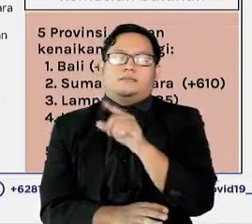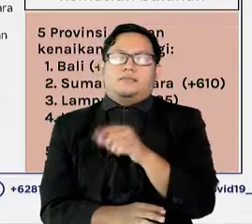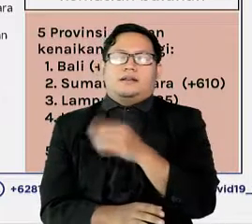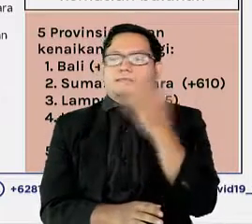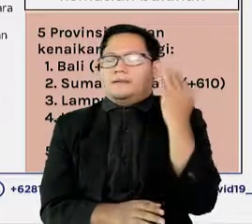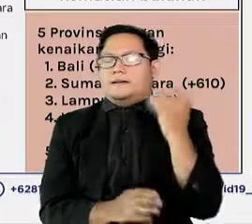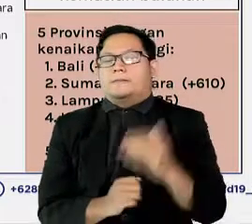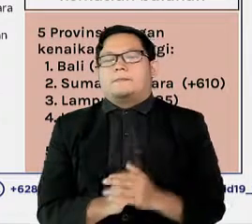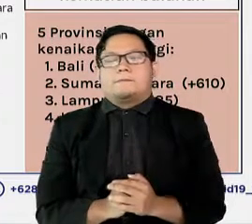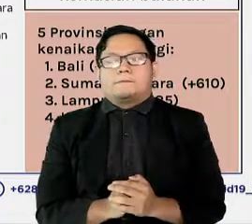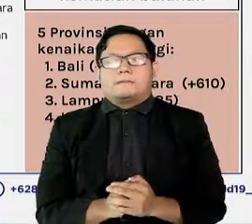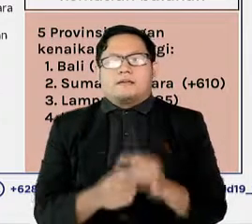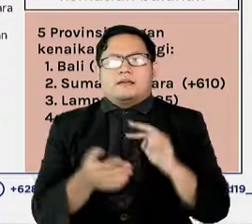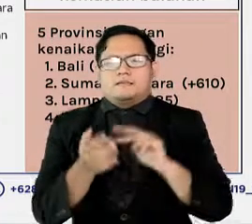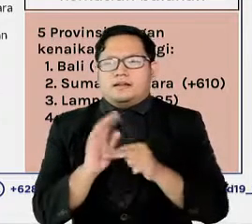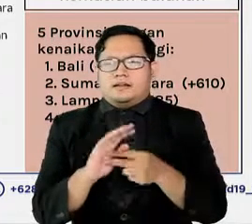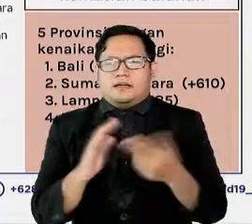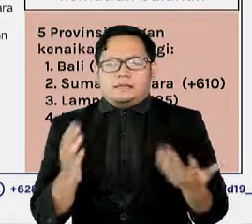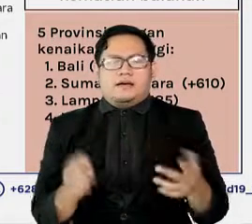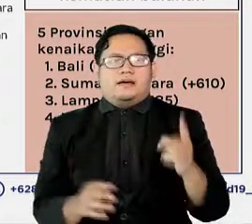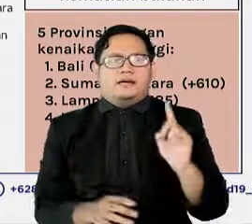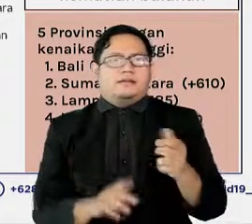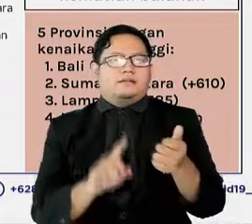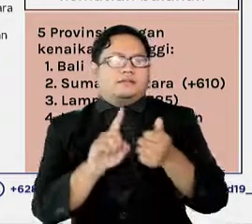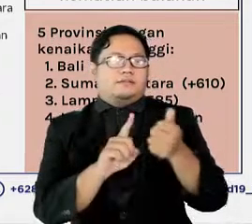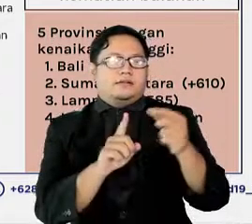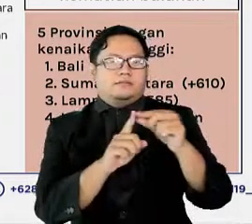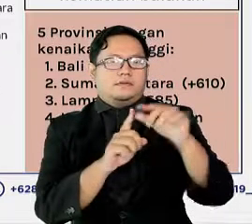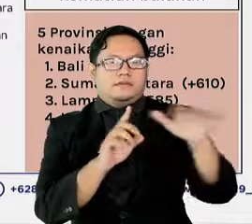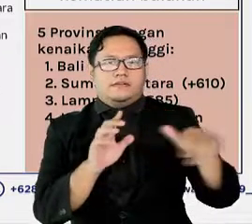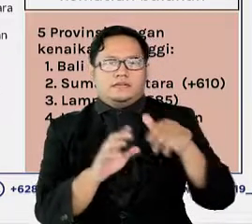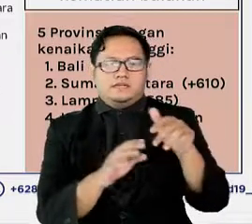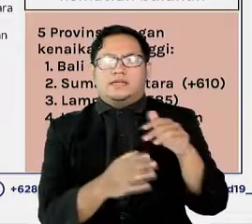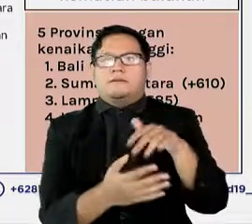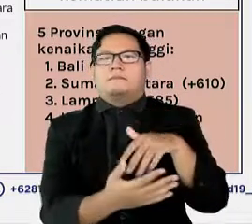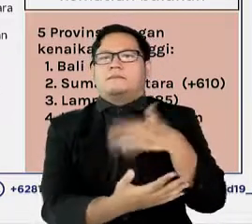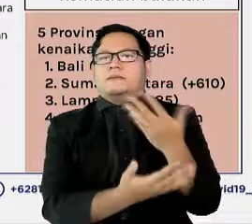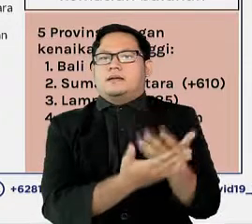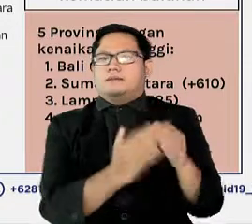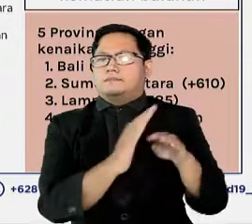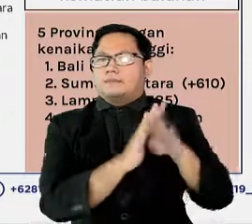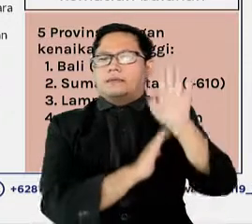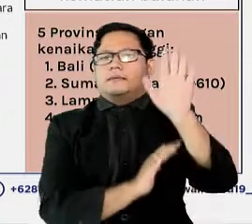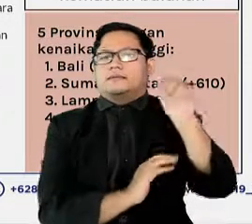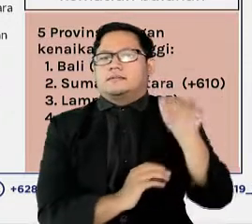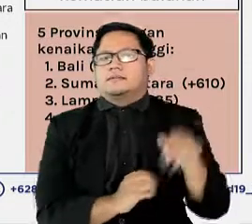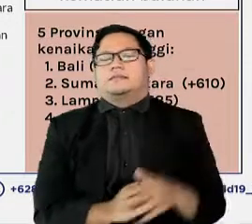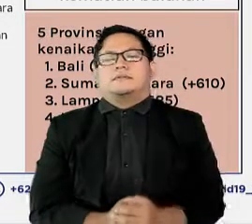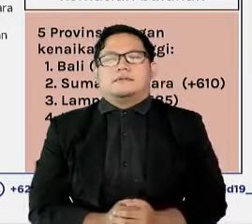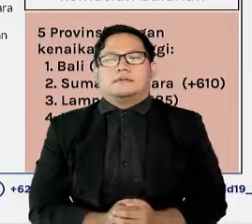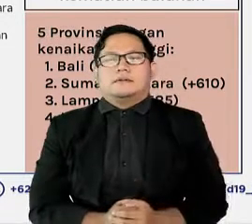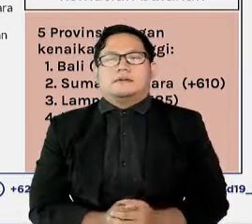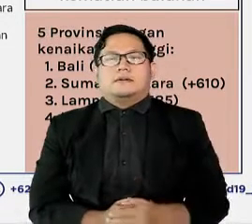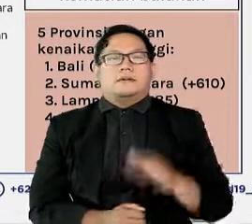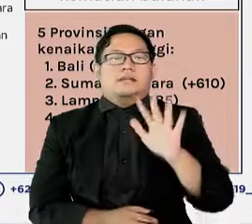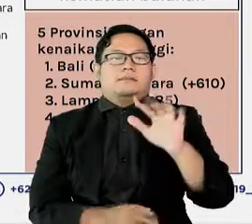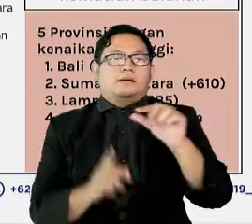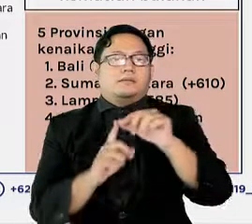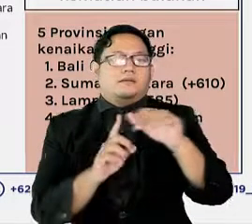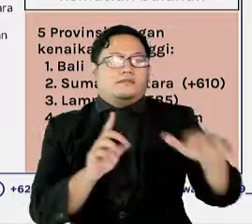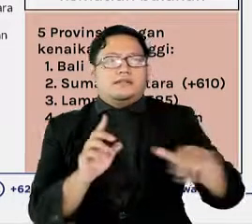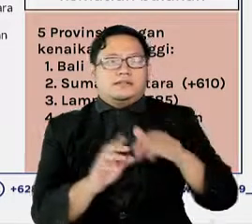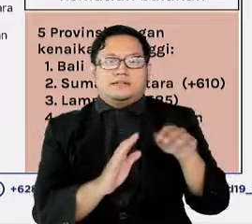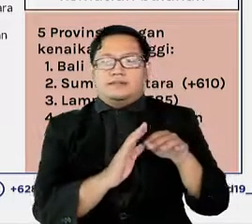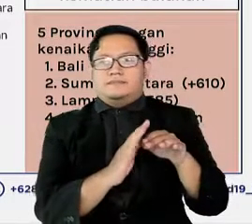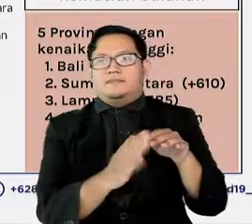Artinya, masih ada 16 provinsi yang mengalami kenaikan kematian, di mana 5 provinsi yang mengalami kenaikan